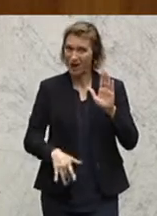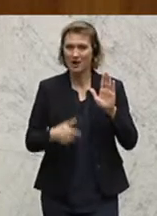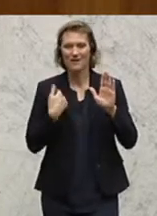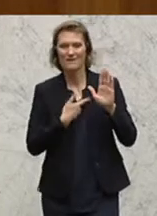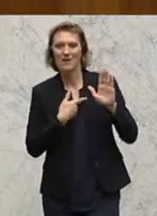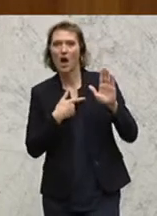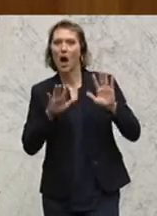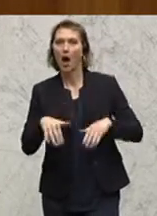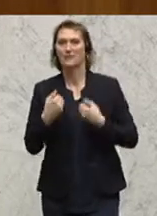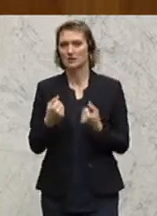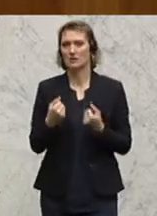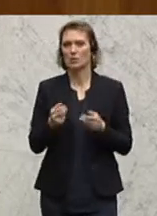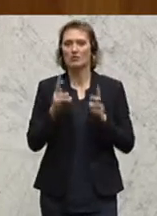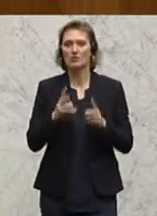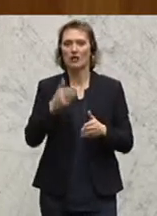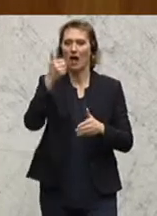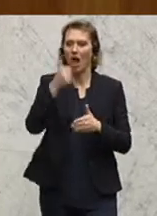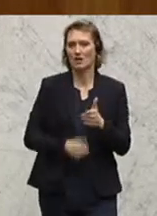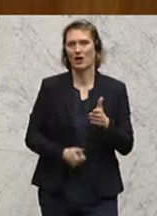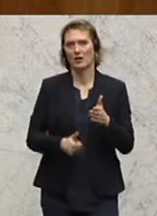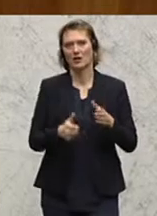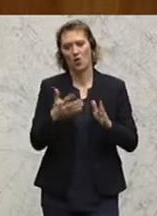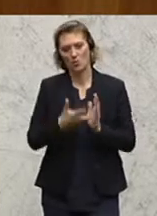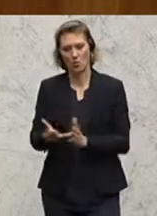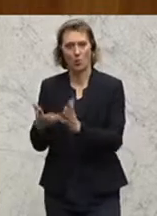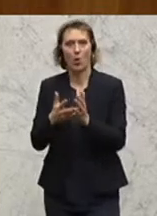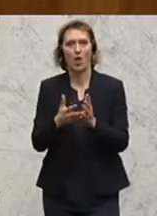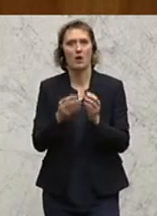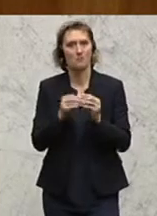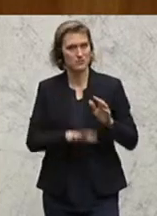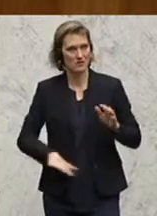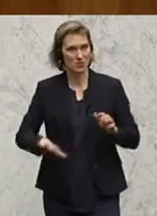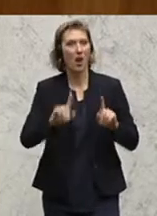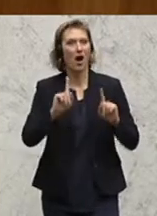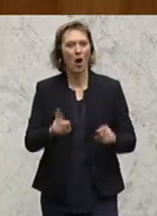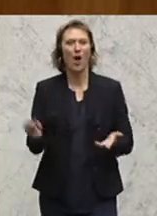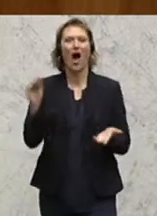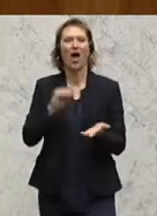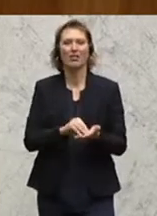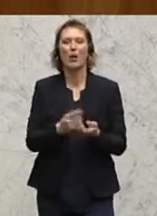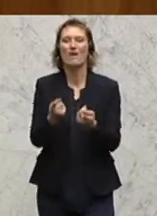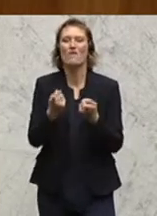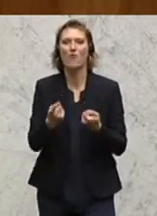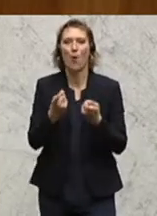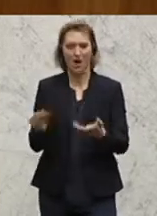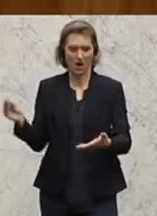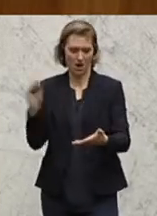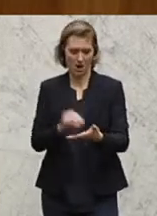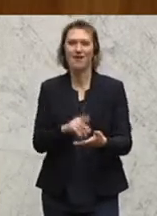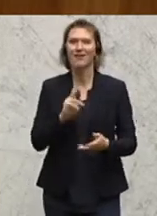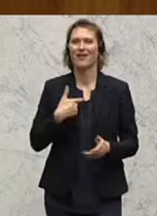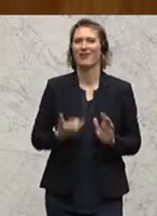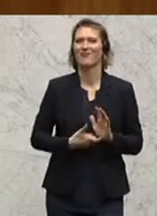Möglichkeit, einheitliche Kontrollen nicht nur für den Bio-Bereich, sondern auch für geschützte geografische Angaben und Herkunftsbezeichnungen zu